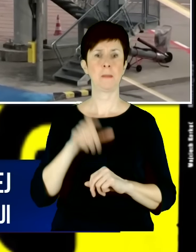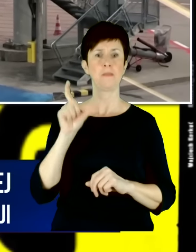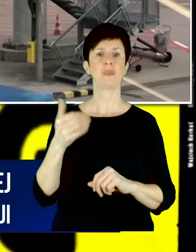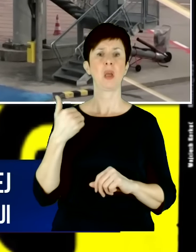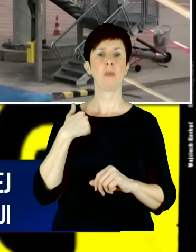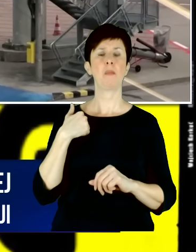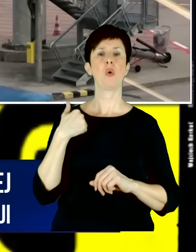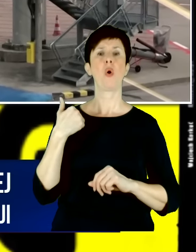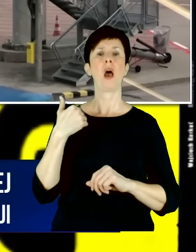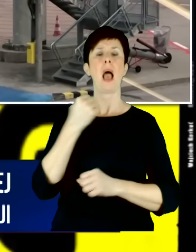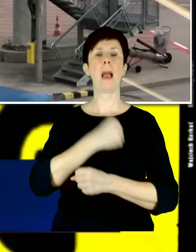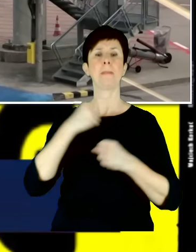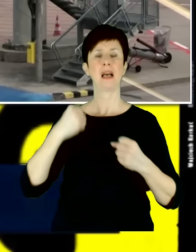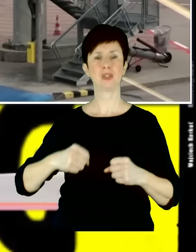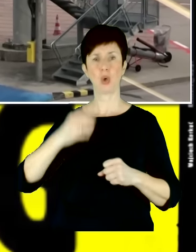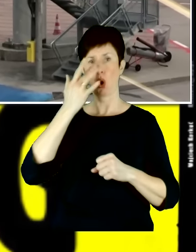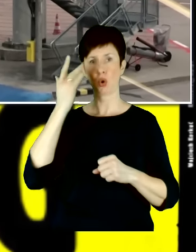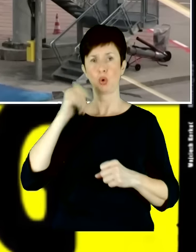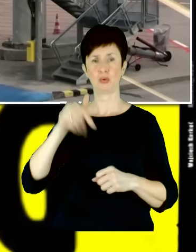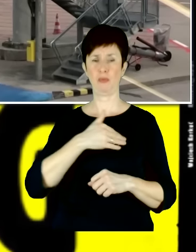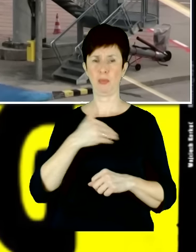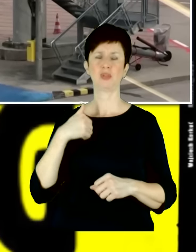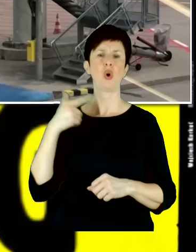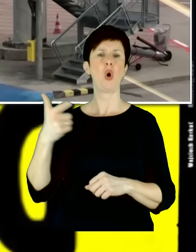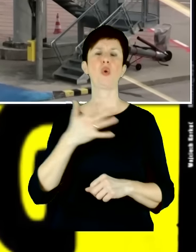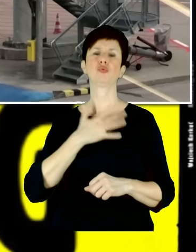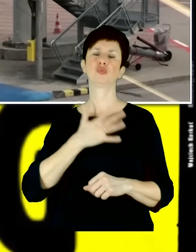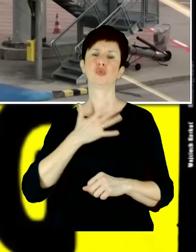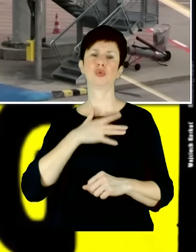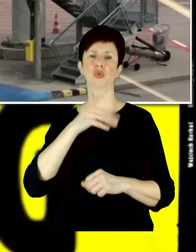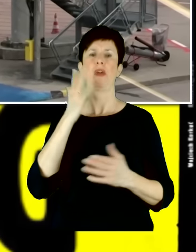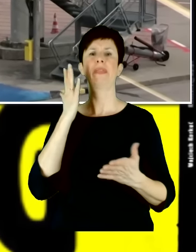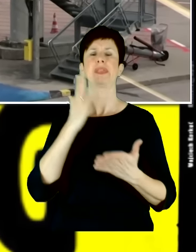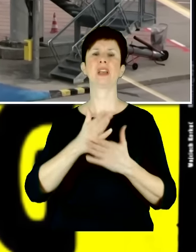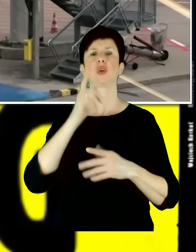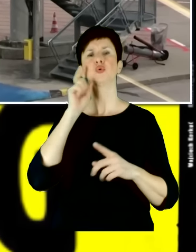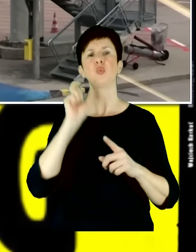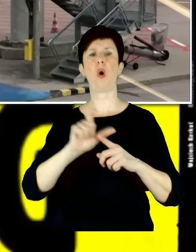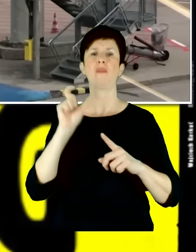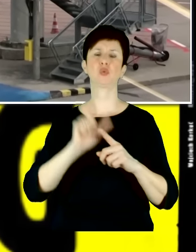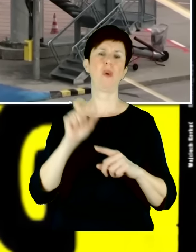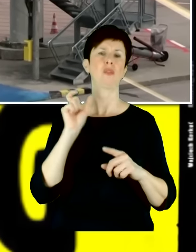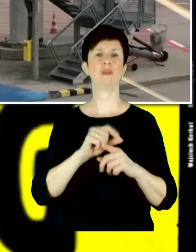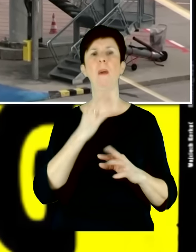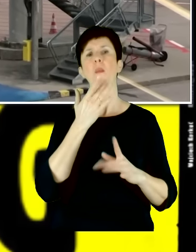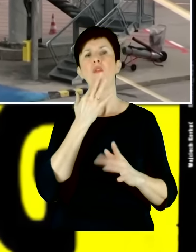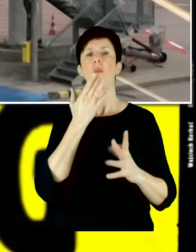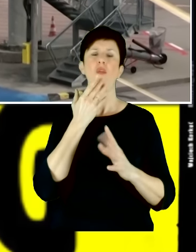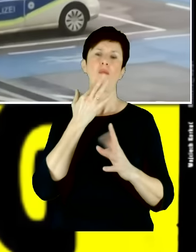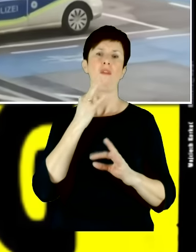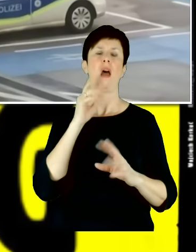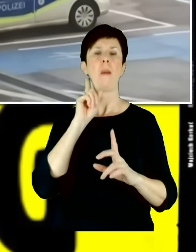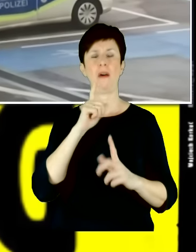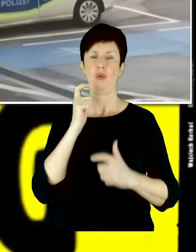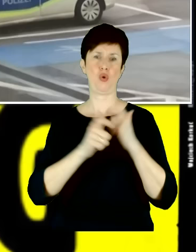Polsce i on mówił, że obawia się, że tak naprawdę to będą jedynie słowa, słowa, słowa, które teraz słyszymy, które czytamy, które